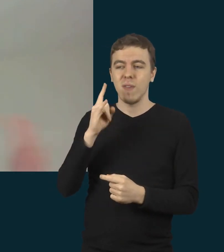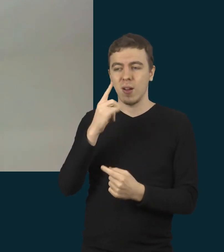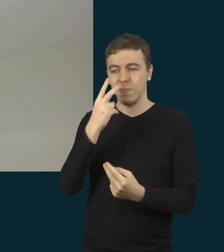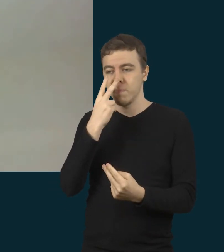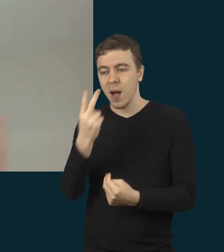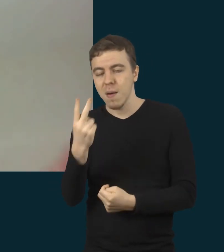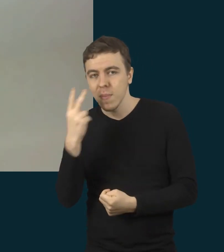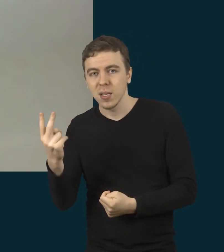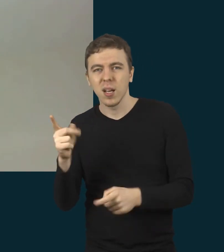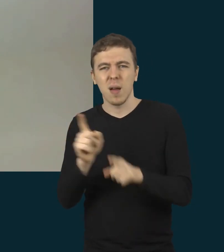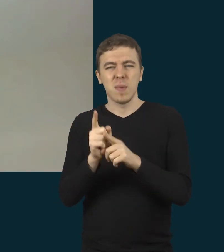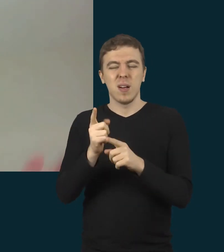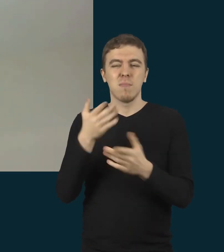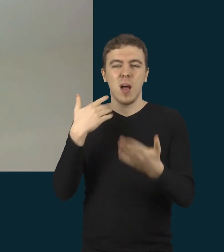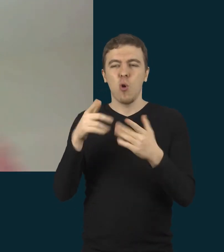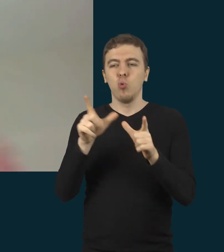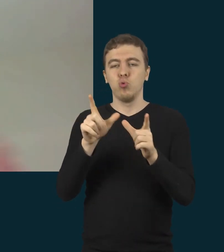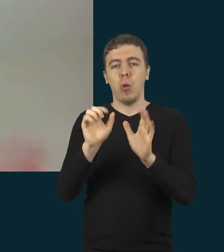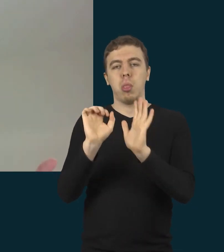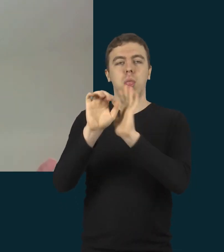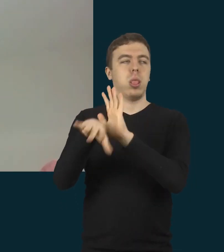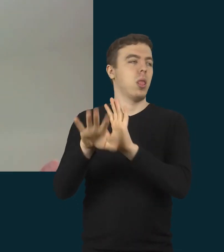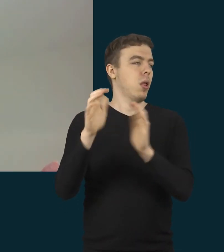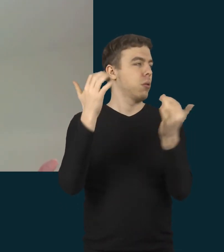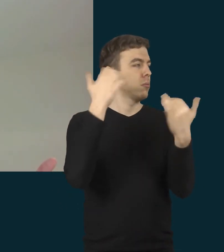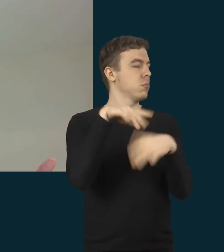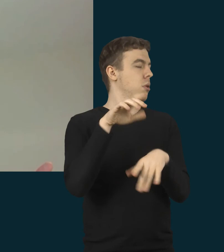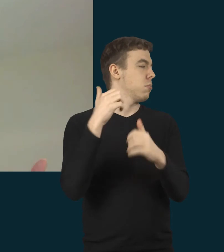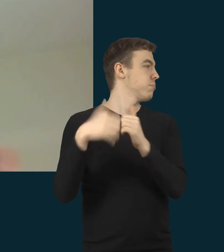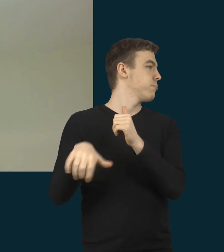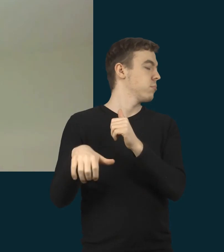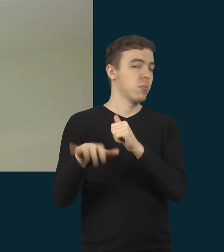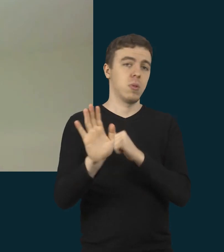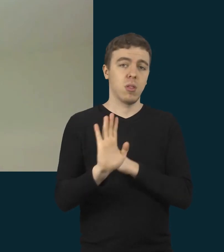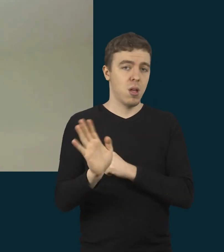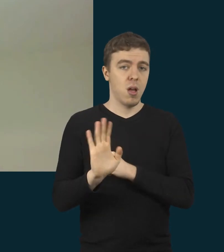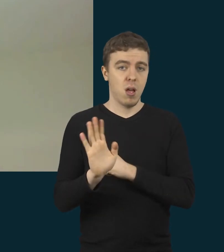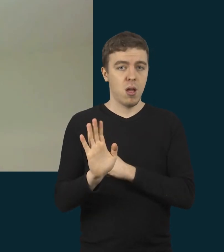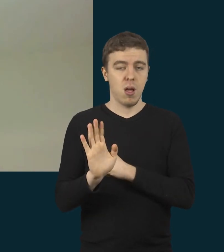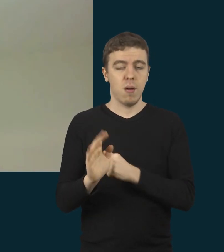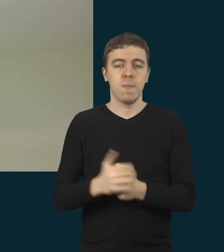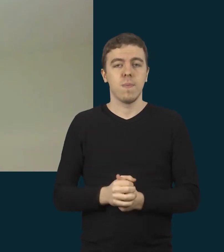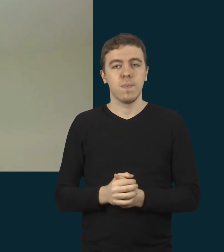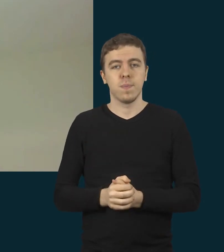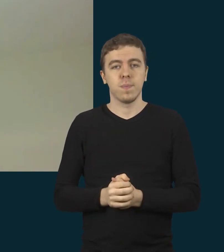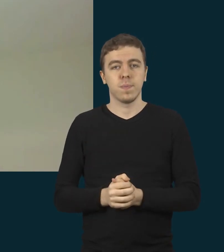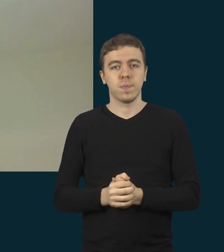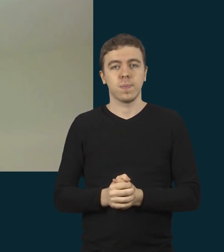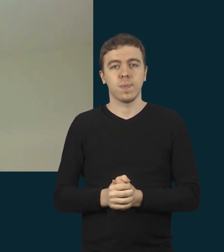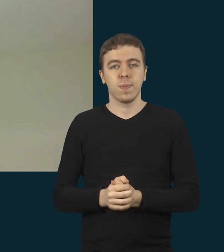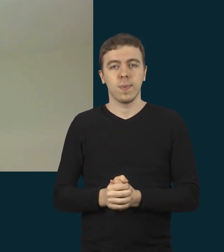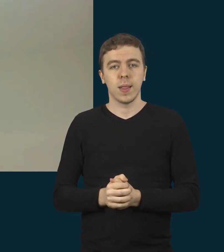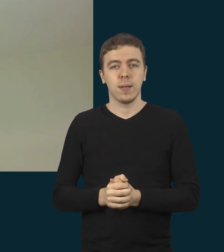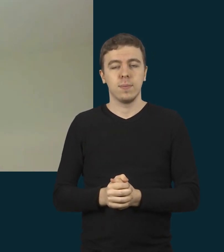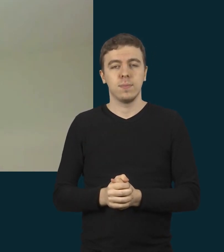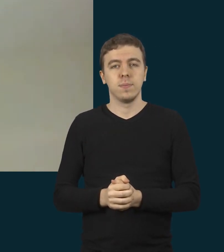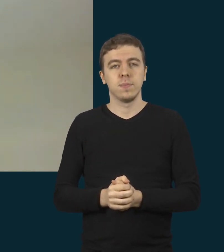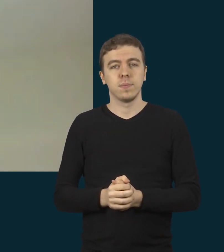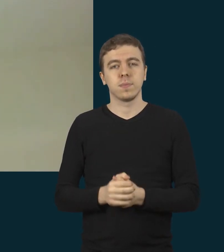bendrauti per užduotis, atliktas arba neatliktas. O kitas dalykas, kad tas mūsų